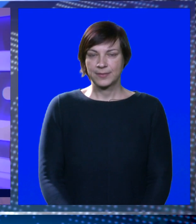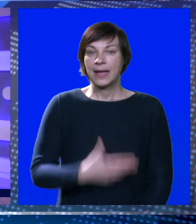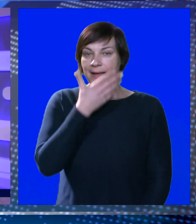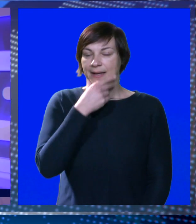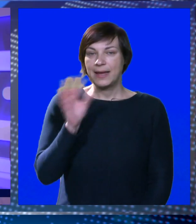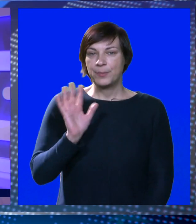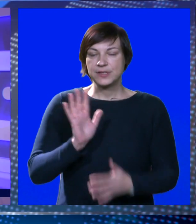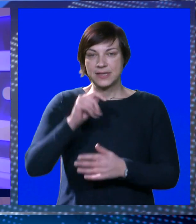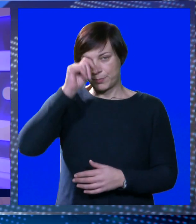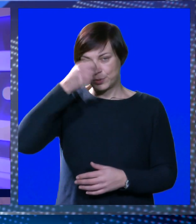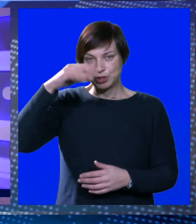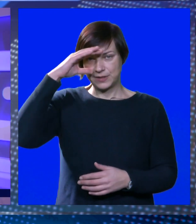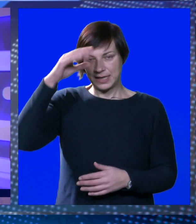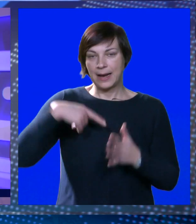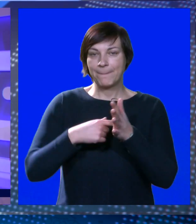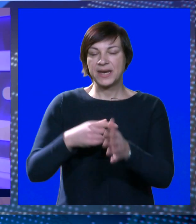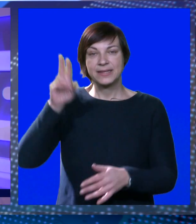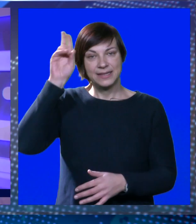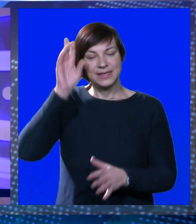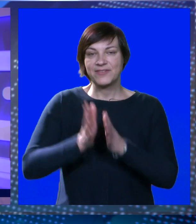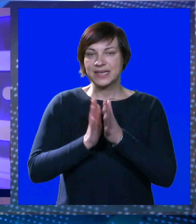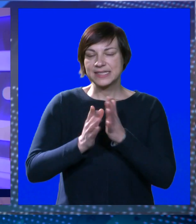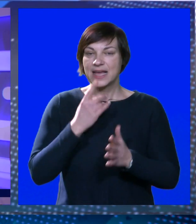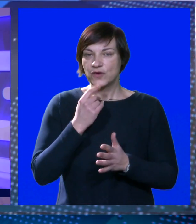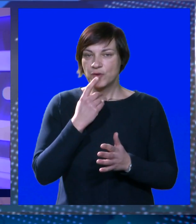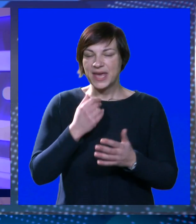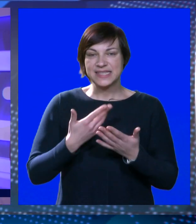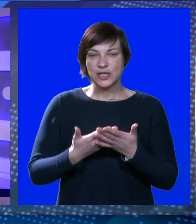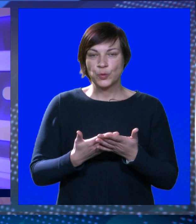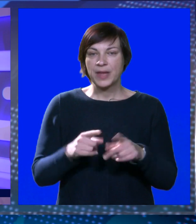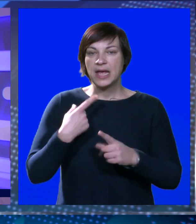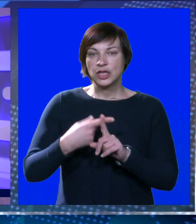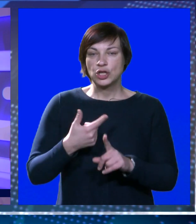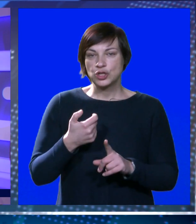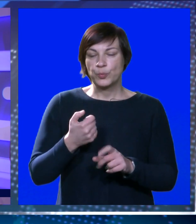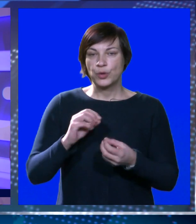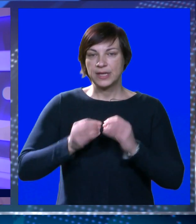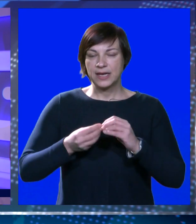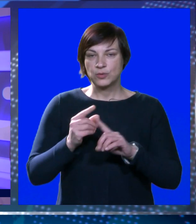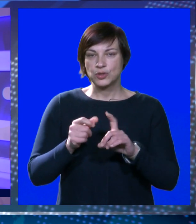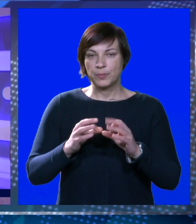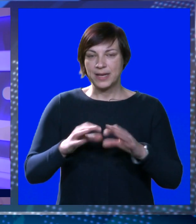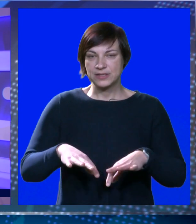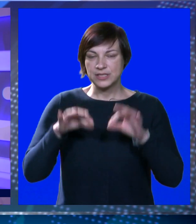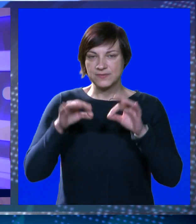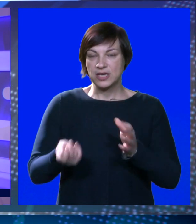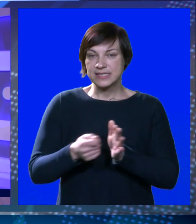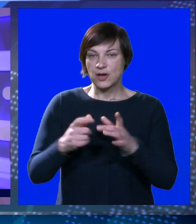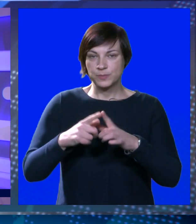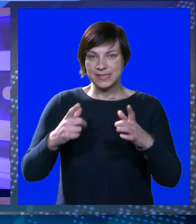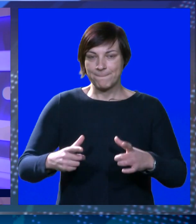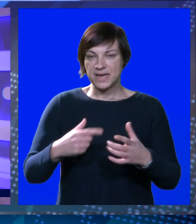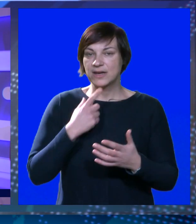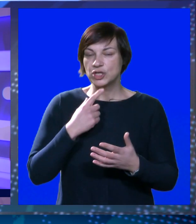Lijepi vam pozdrav, poštovani gledatelji. Pratite dnevnik na znakovnom jeziku. Točno u poodne na Gruškoj place izvlačili su se zakupci